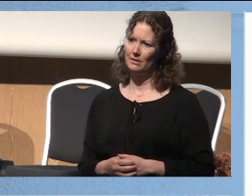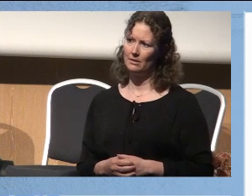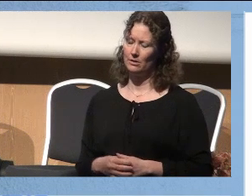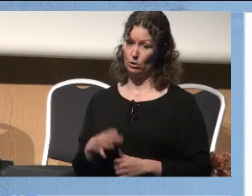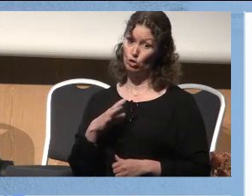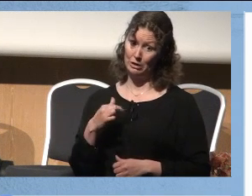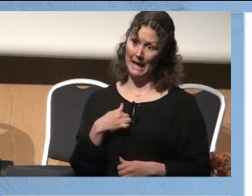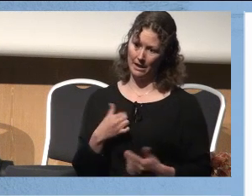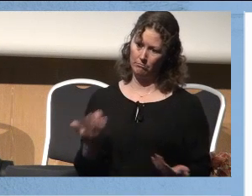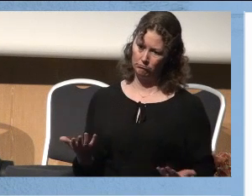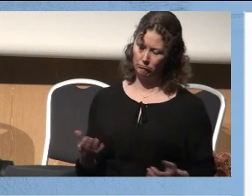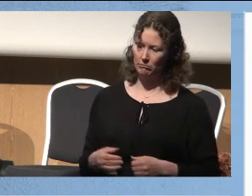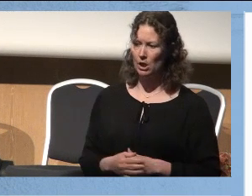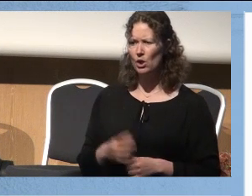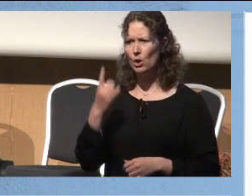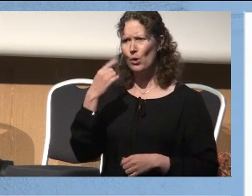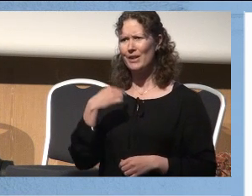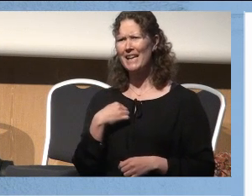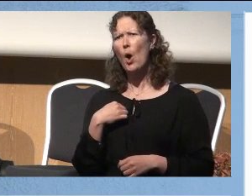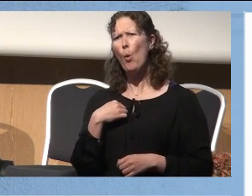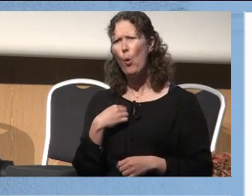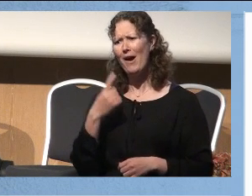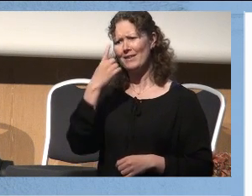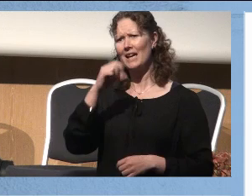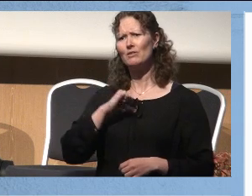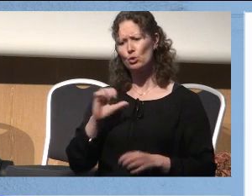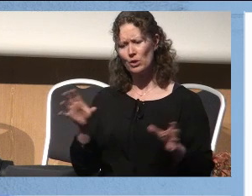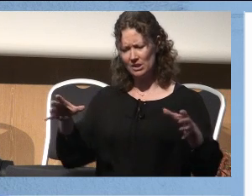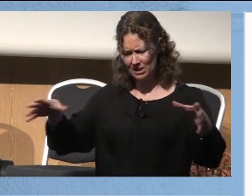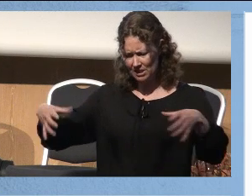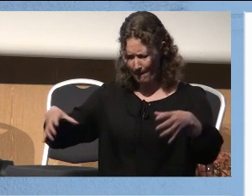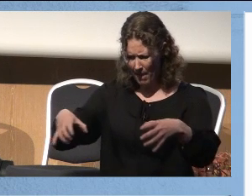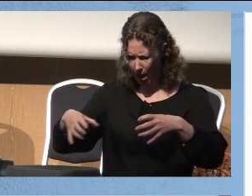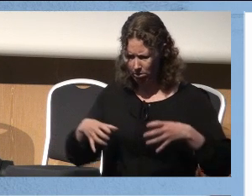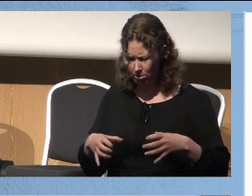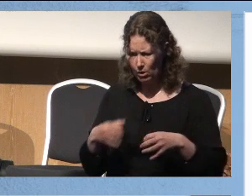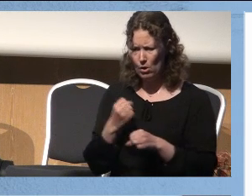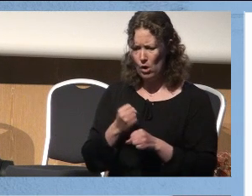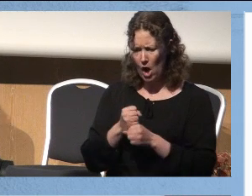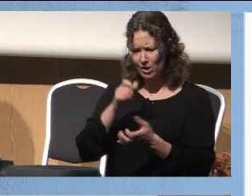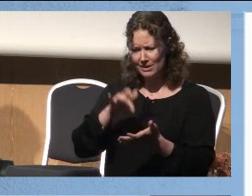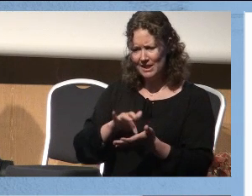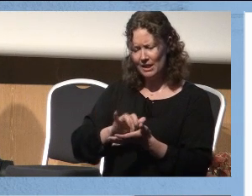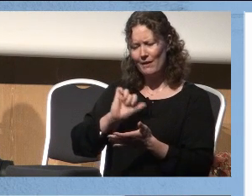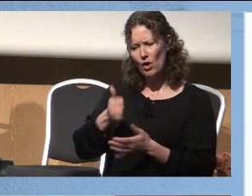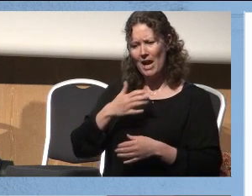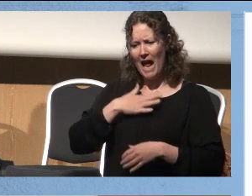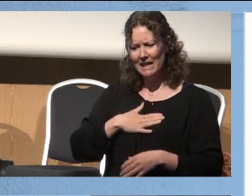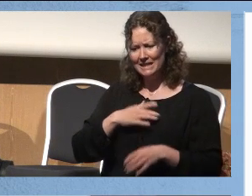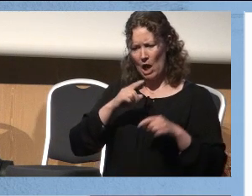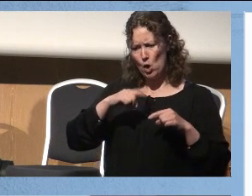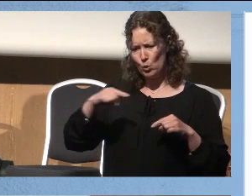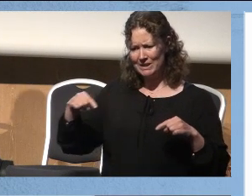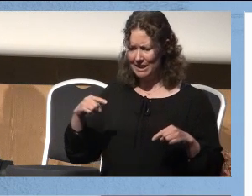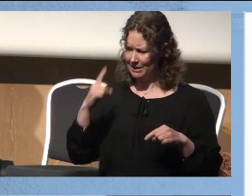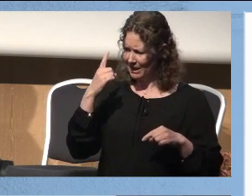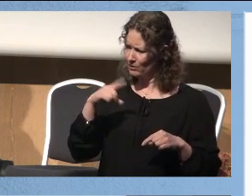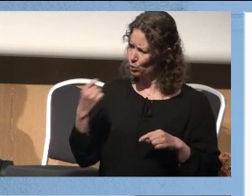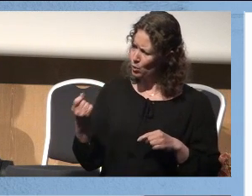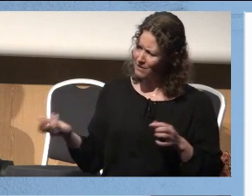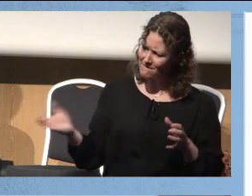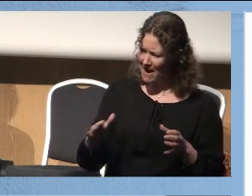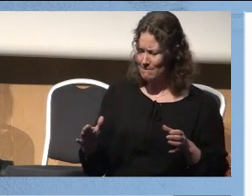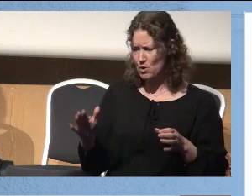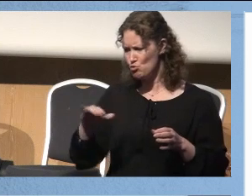Det finnes jeg da. Så jeg tenker, å, tenk om vi kunne samle alt dette her. Kanskje vi kunne laget et senter for helselogistikk. Tenk om vi kunne fått noen med oss